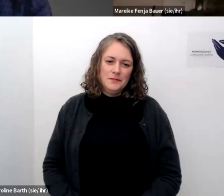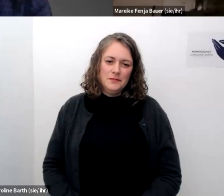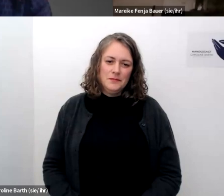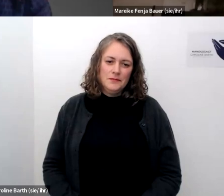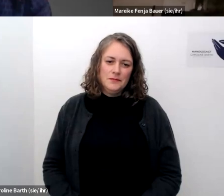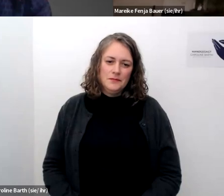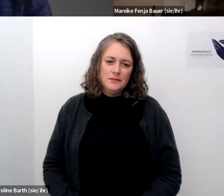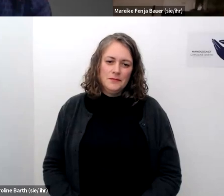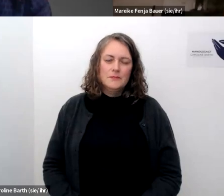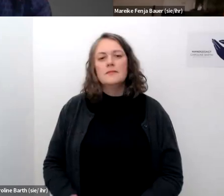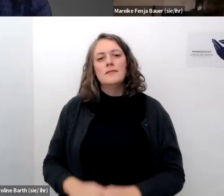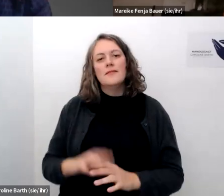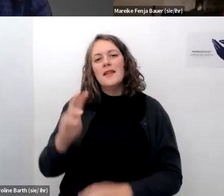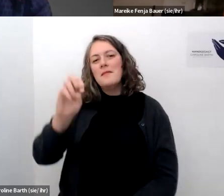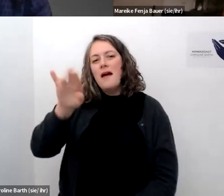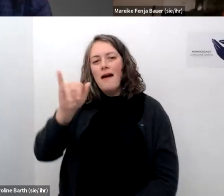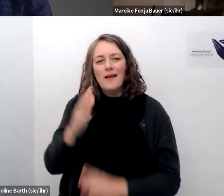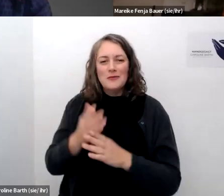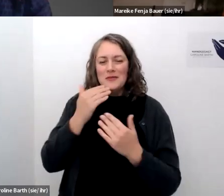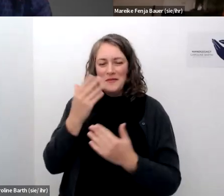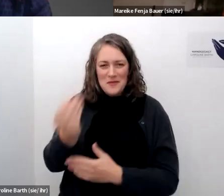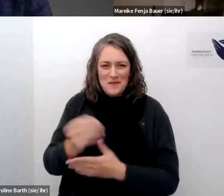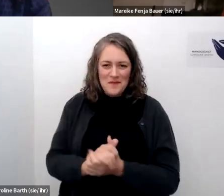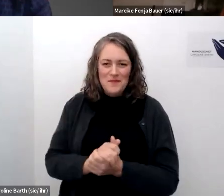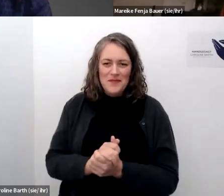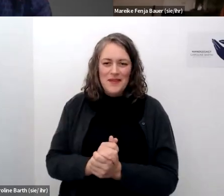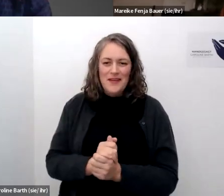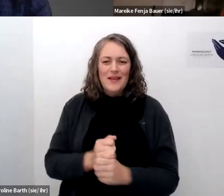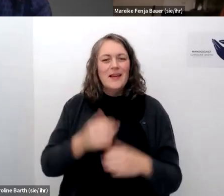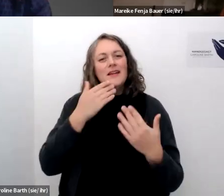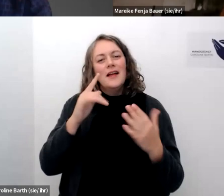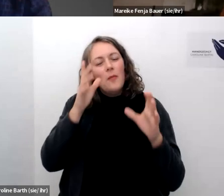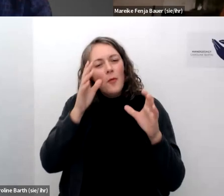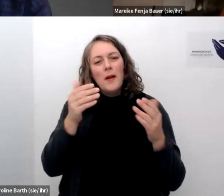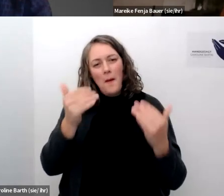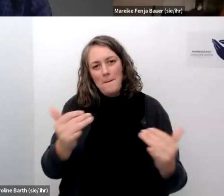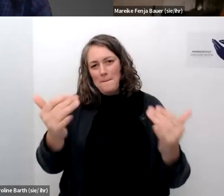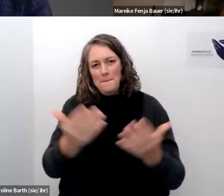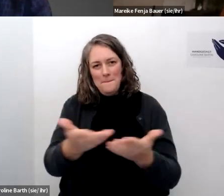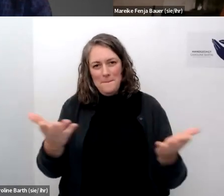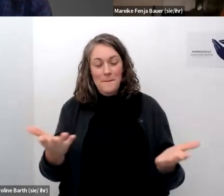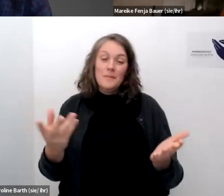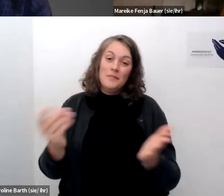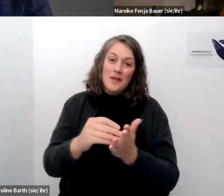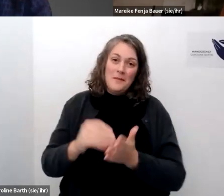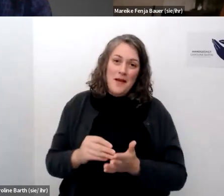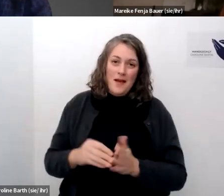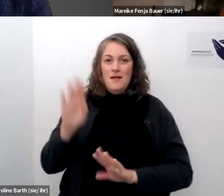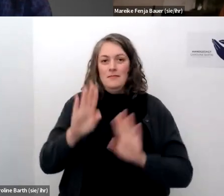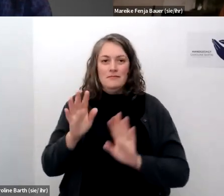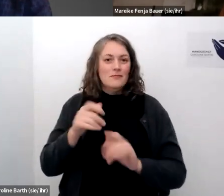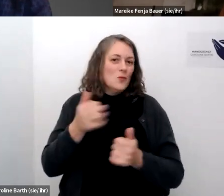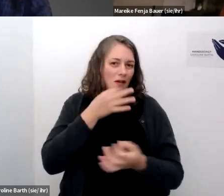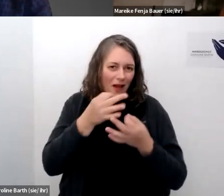marek hat schon ein danke bekommen und natürlich auch danke ans publikum für eure beteiligung und eure tollen